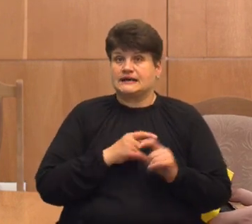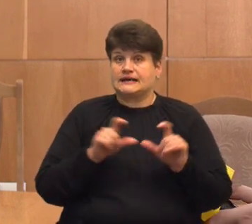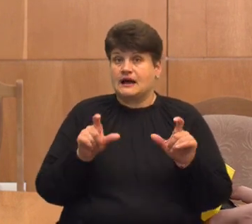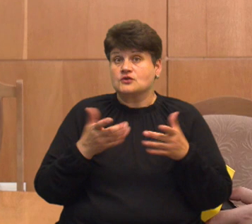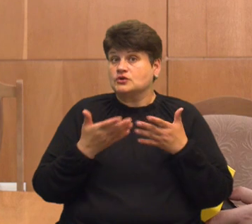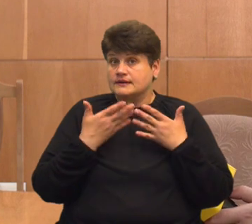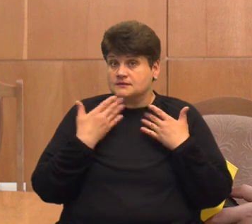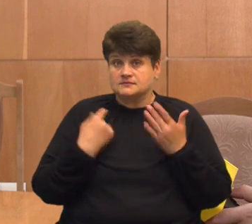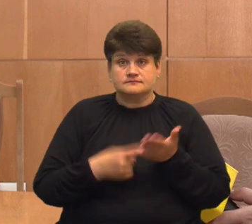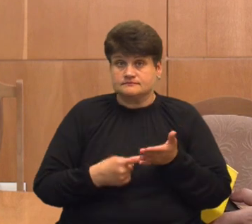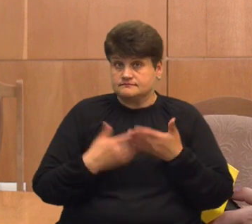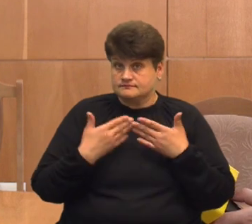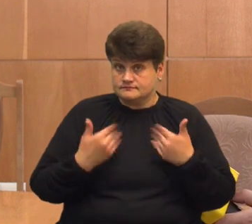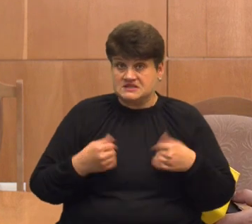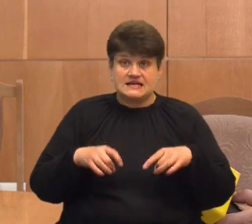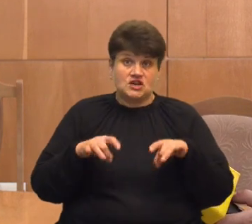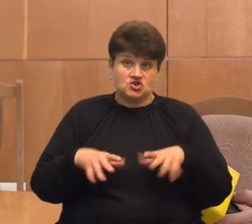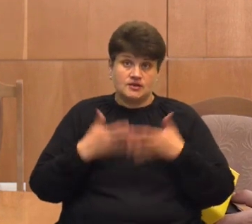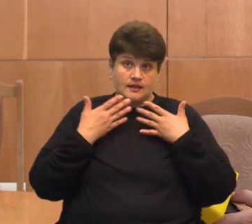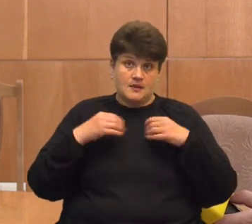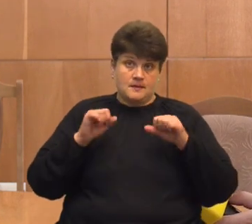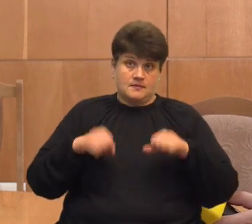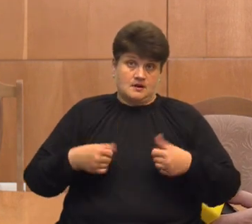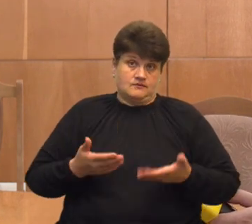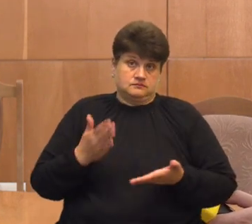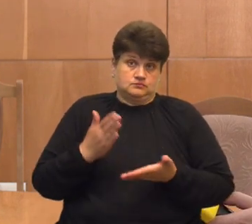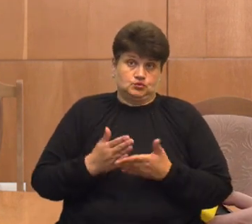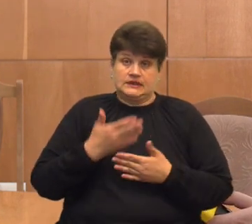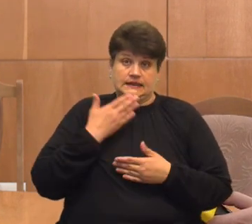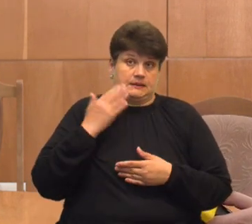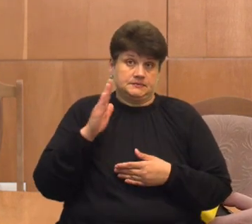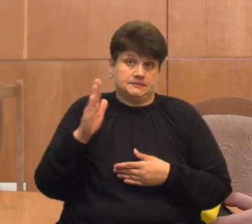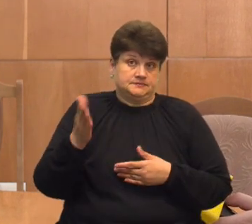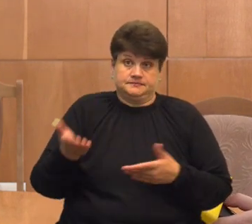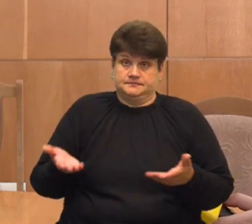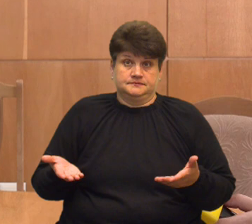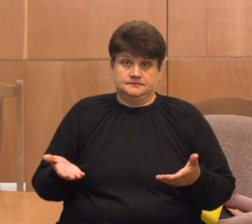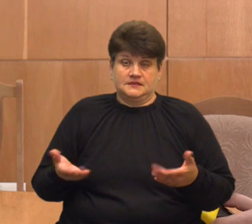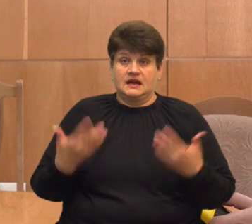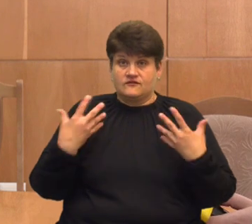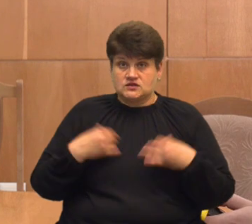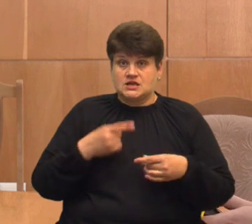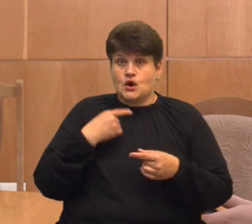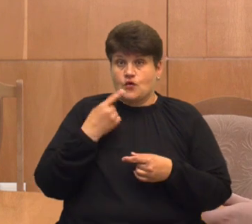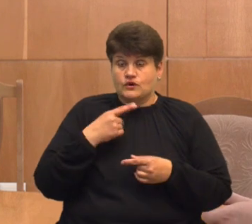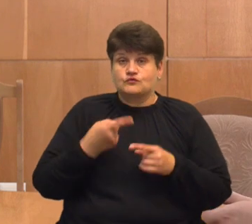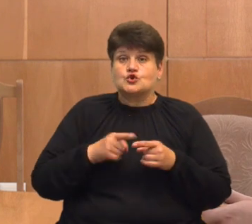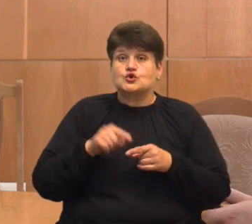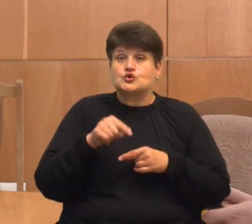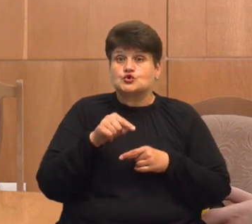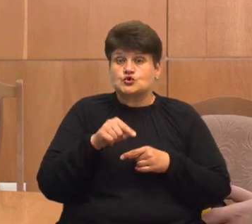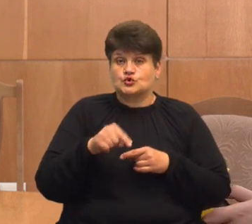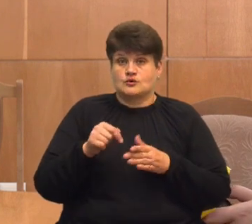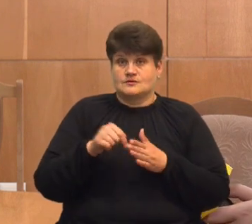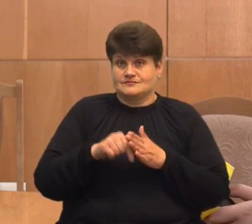аргументів, то це рішення не має права на життя, не має перспективи. Я вже говорив на засіданні комісії, що з цього приводу не